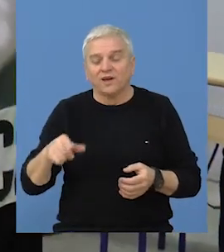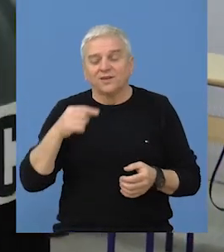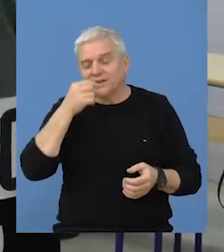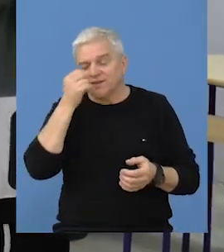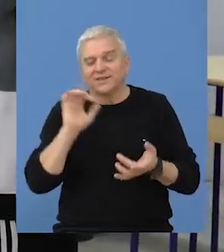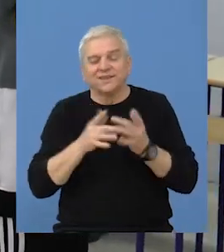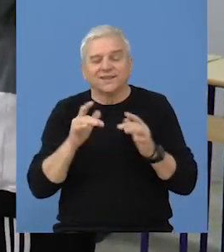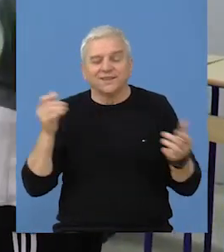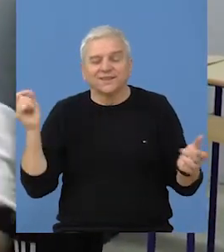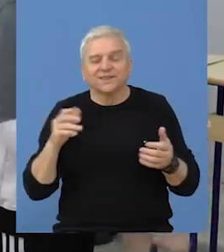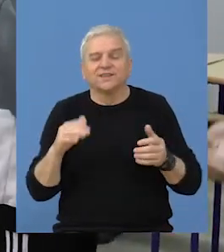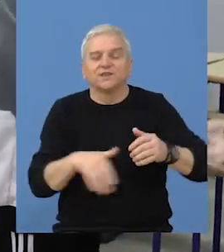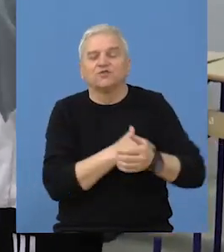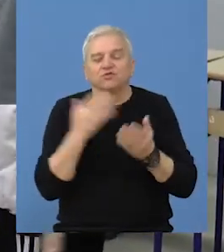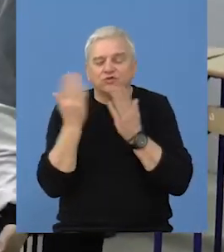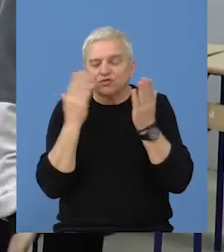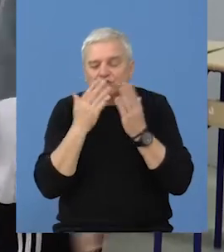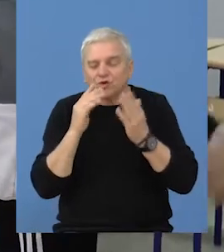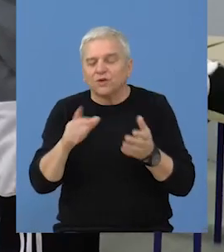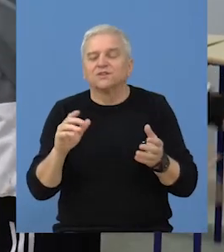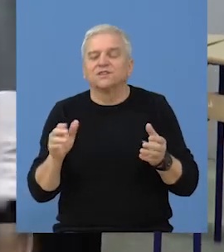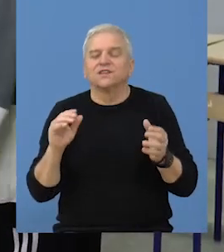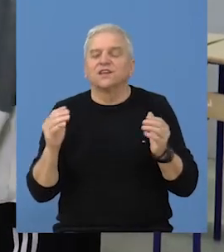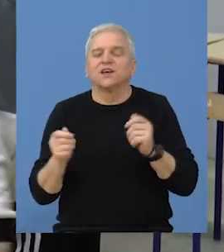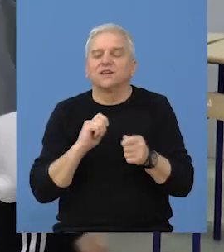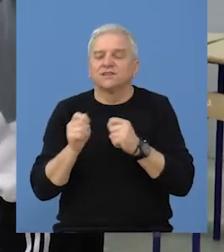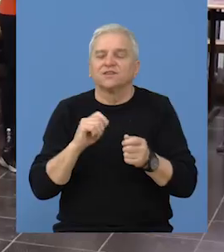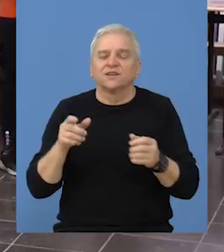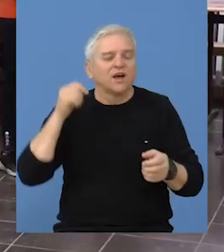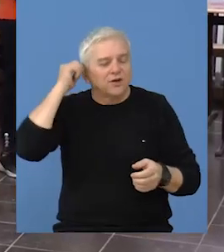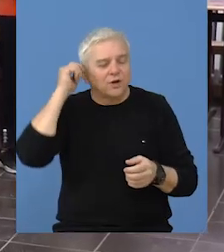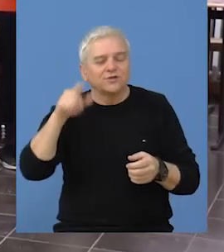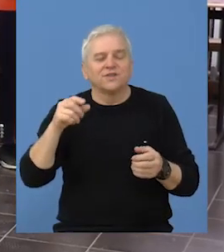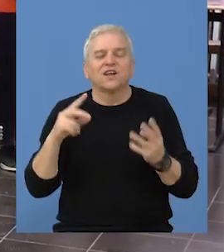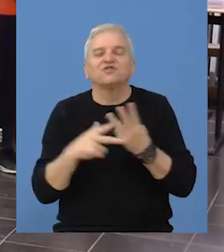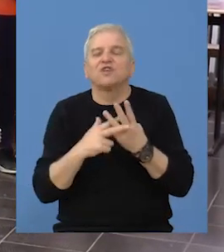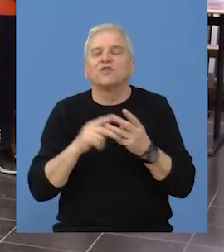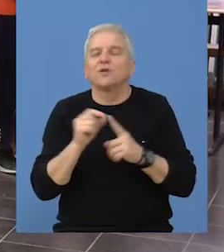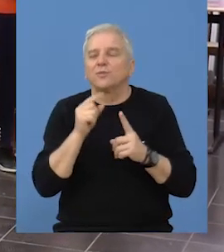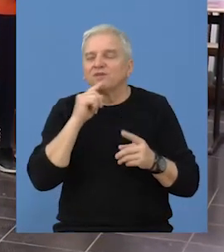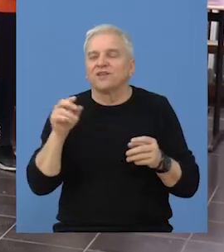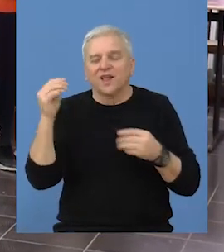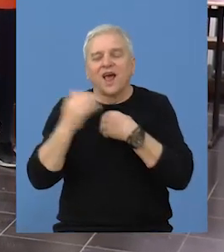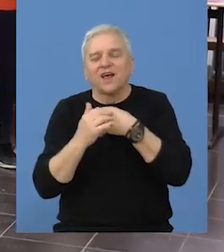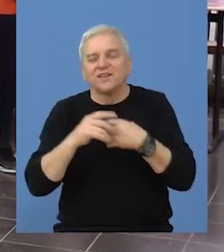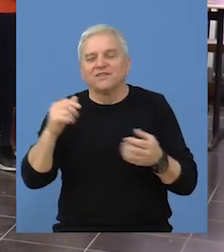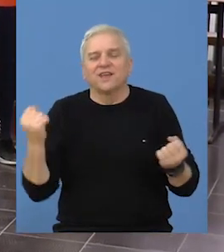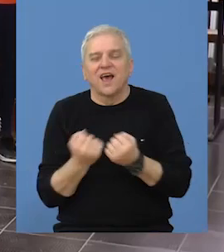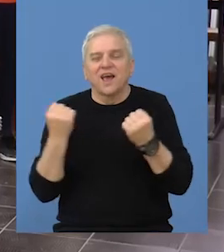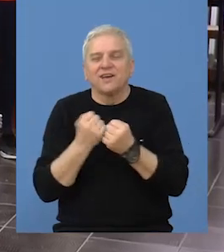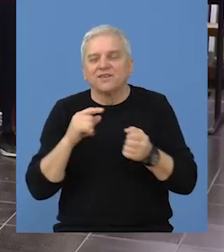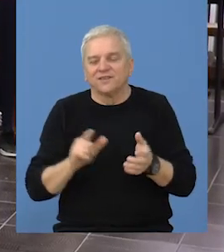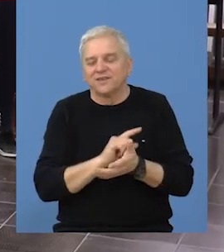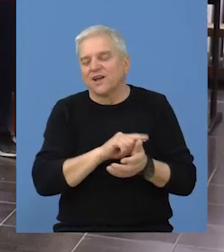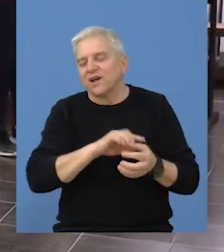godišnja interaktivna serija školskih događaja biće posvećena rođendanu Šandora Petefija, a u najavi su različite